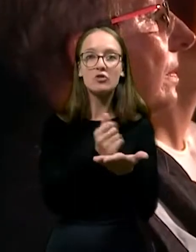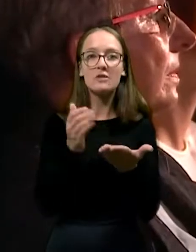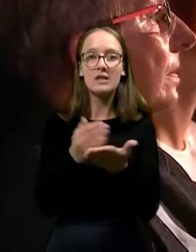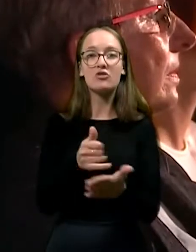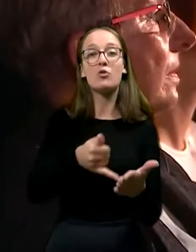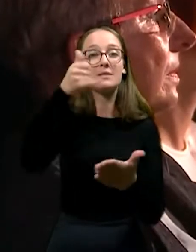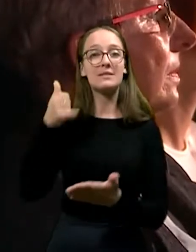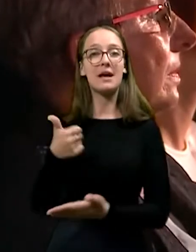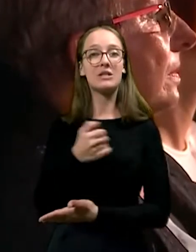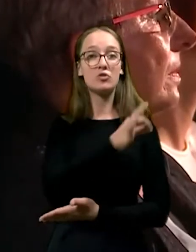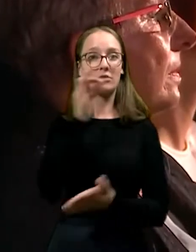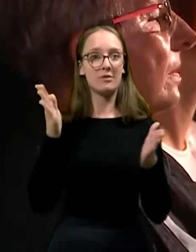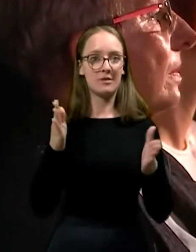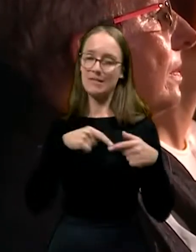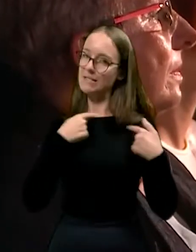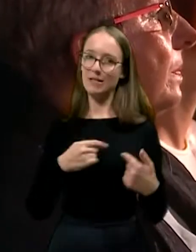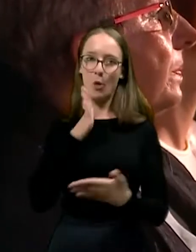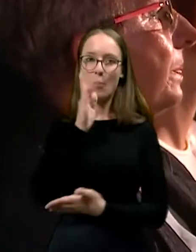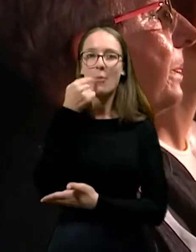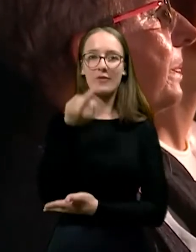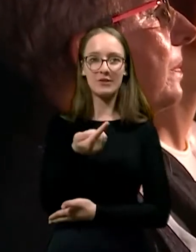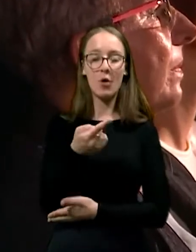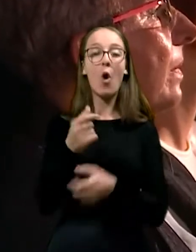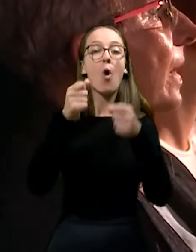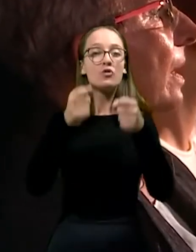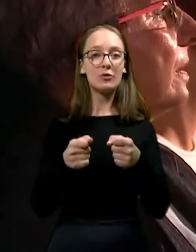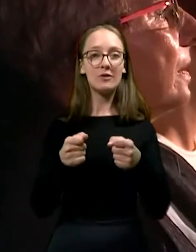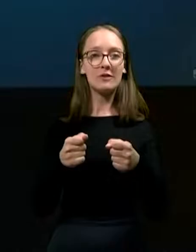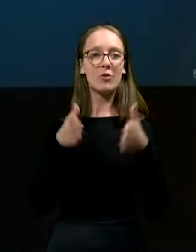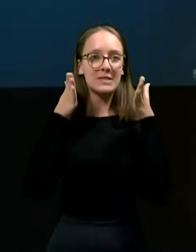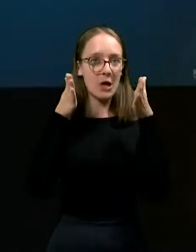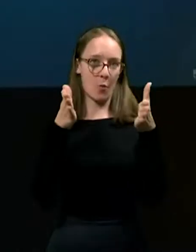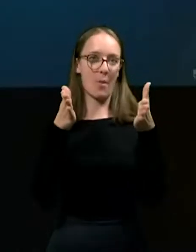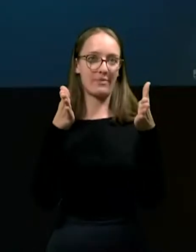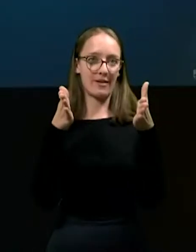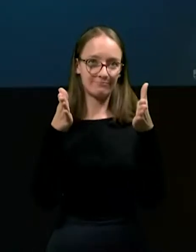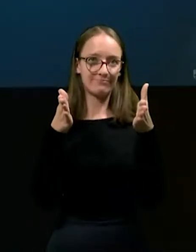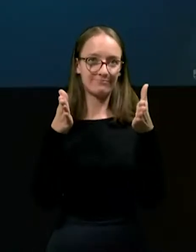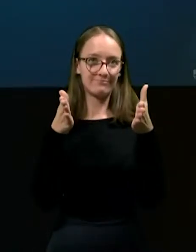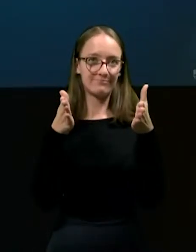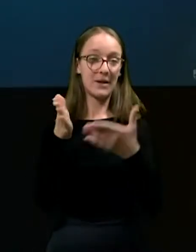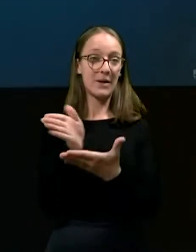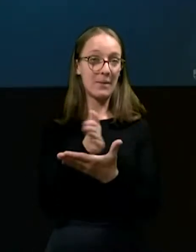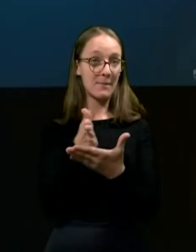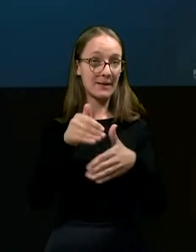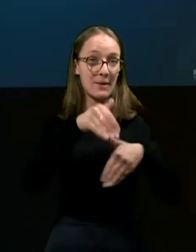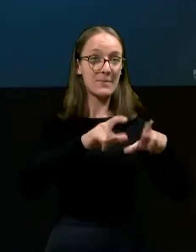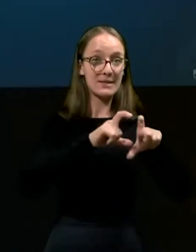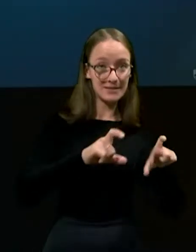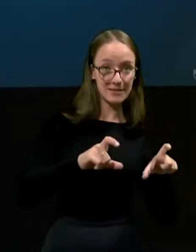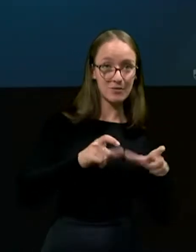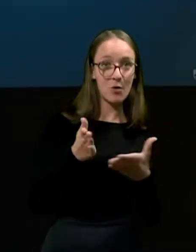zadnjih sto dni, iskreno, vzpostavitev za upanja. Med ministrstvom,